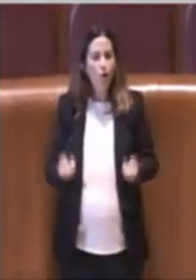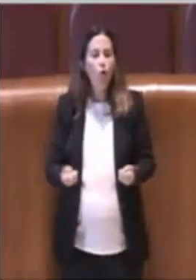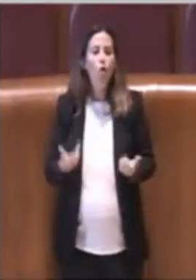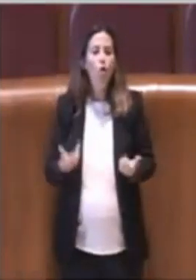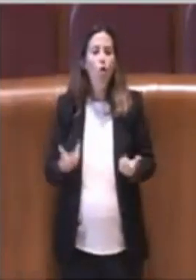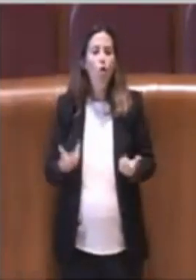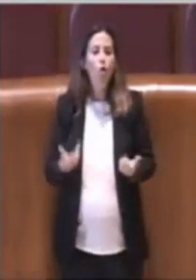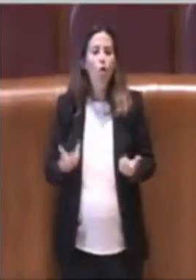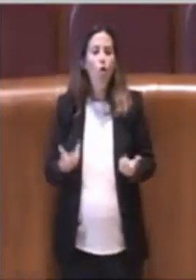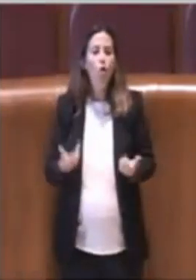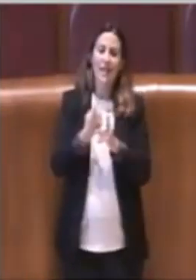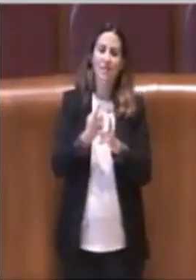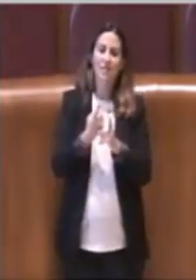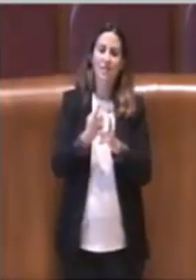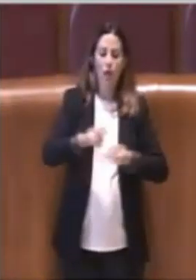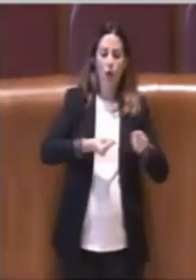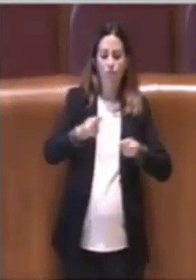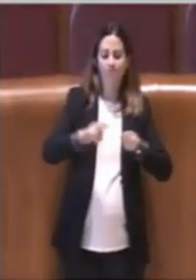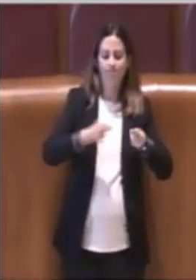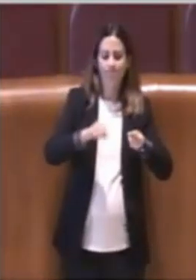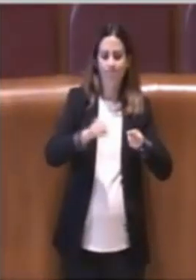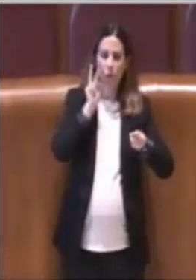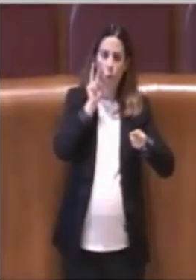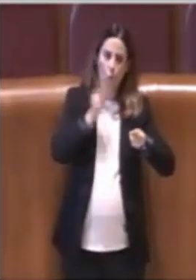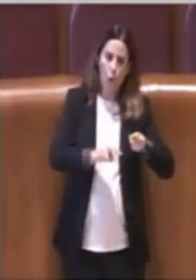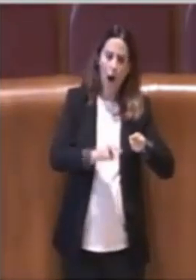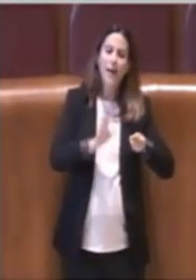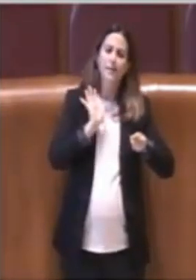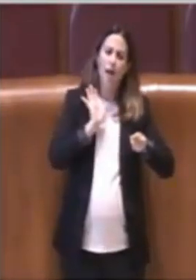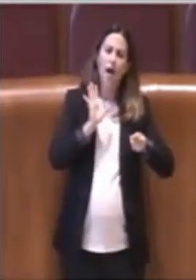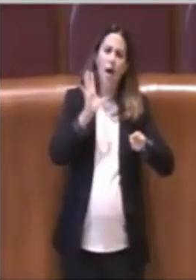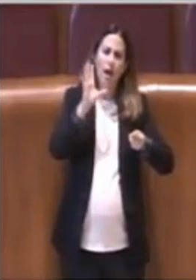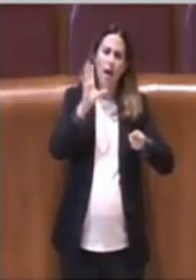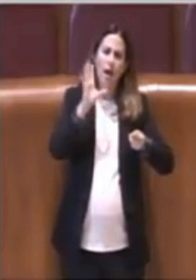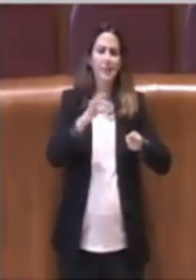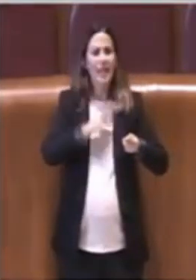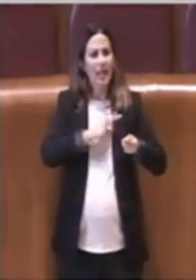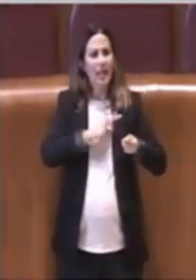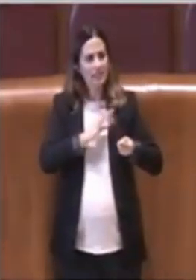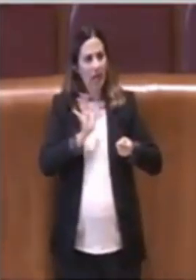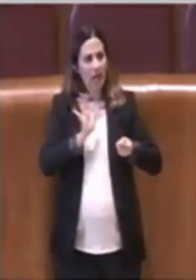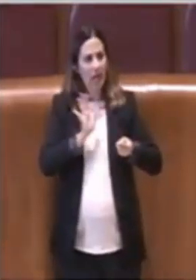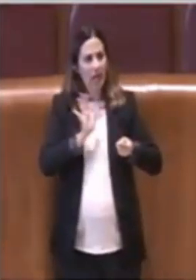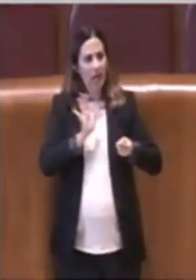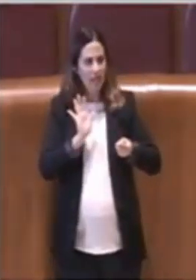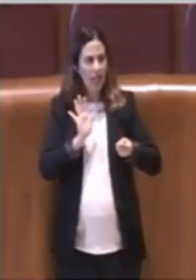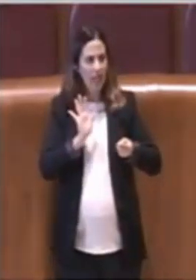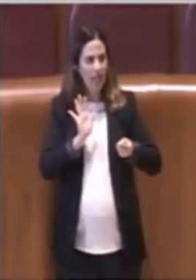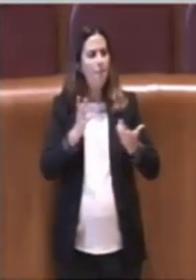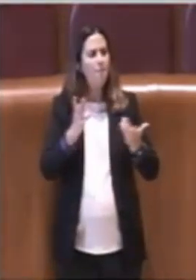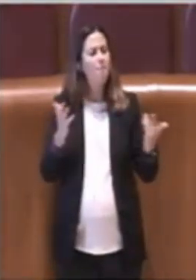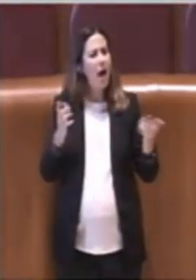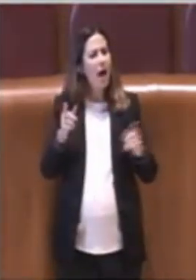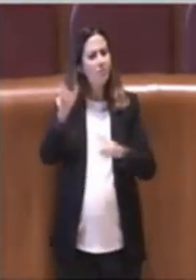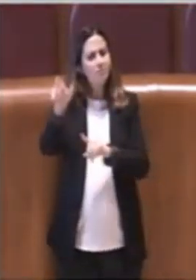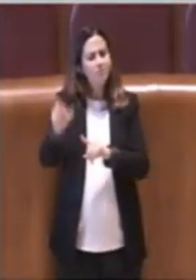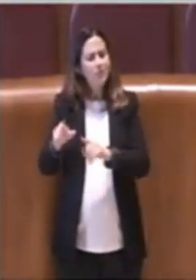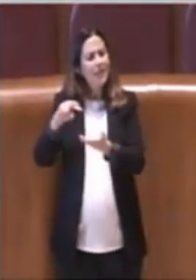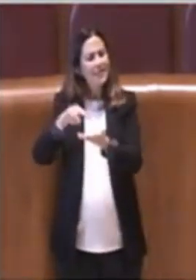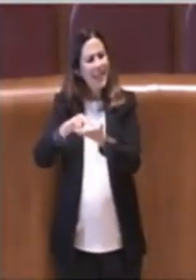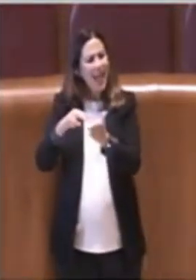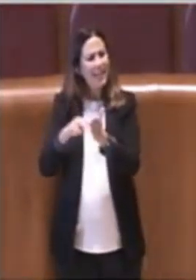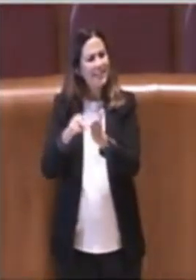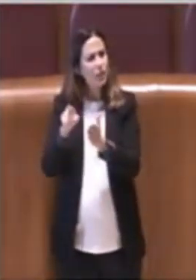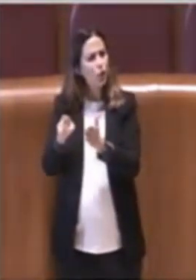insomma voglio dire l'aspetto è sicuramente interessante anche se mi dice un tecnico che questa